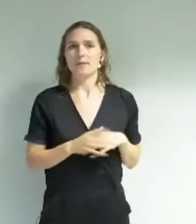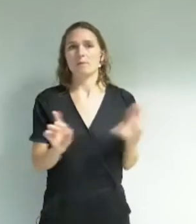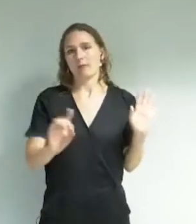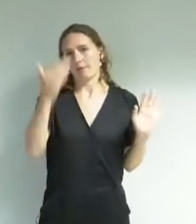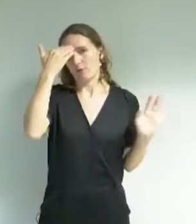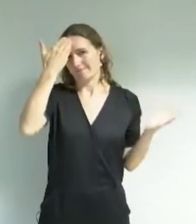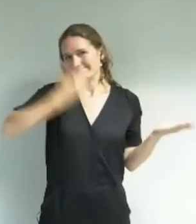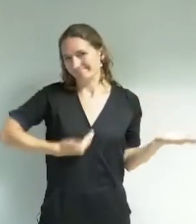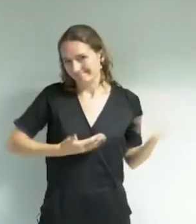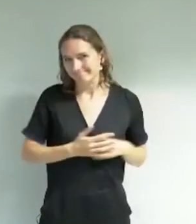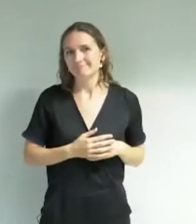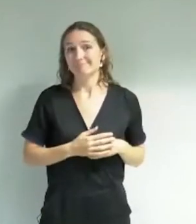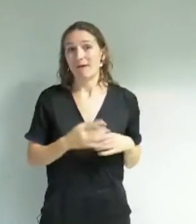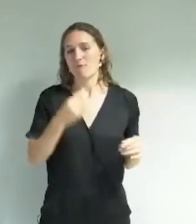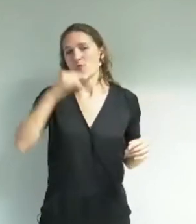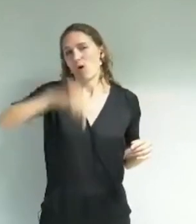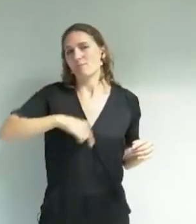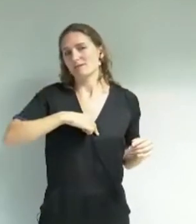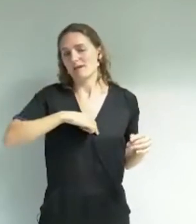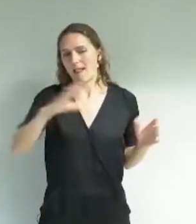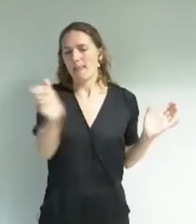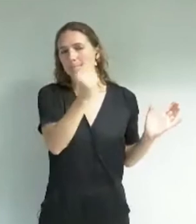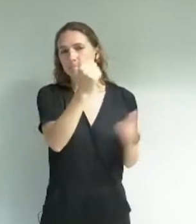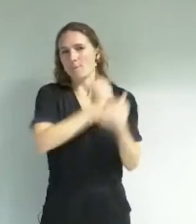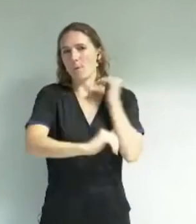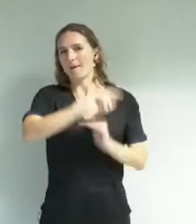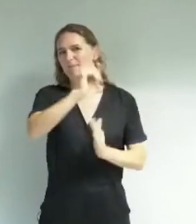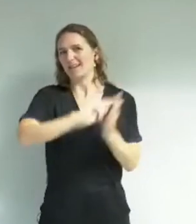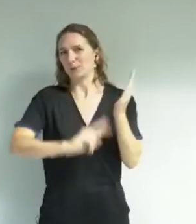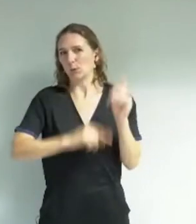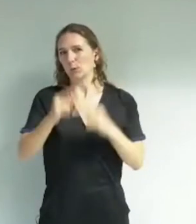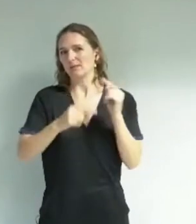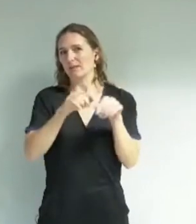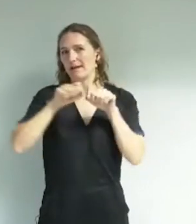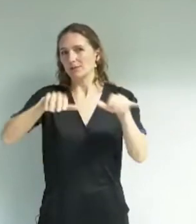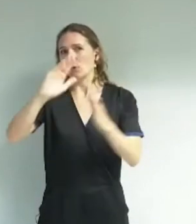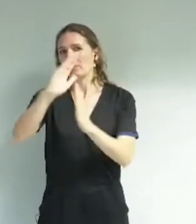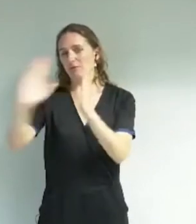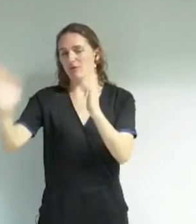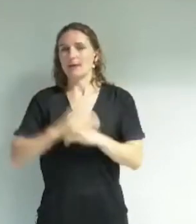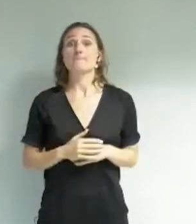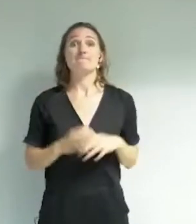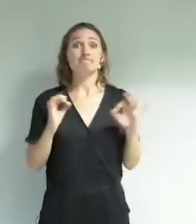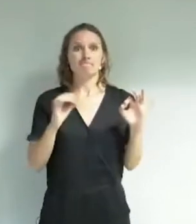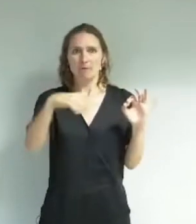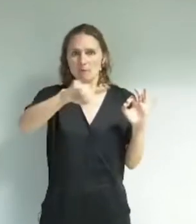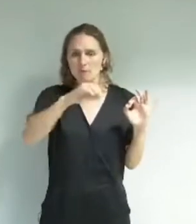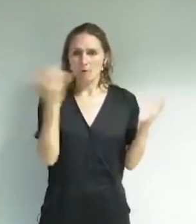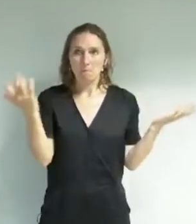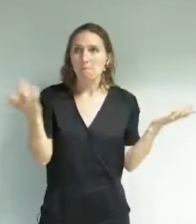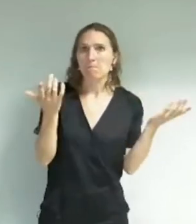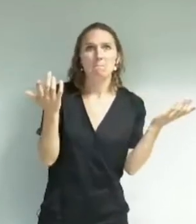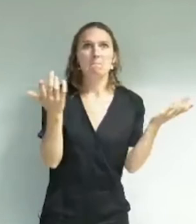'empêcher de rebondir sur votre plan lecture et réseau des bibliothèques. Sur ce sujet, visiblement, vous n'avez aucune boussole.